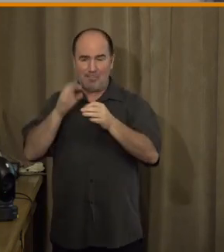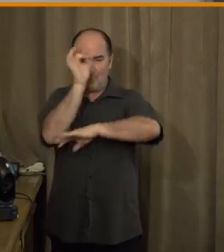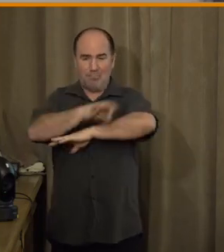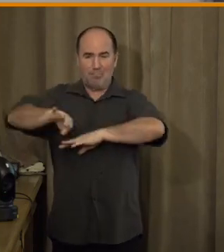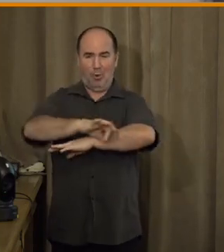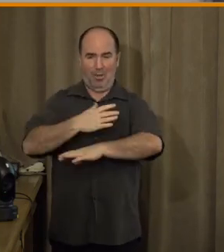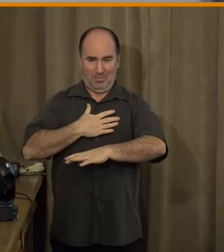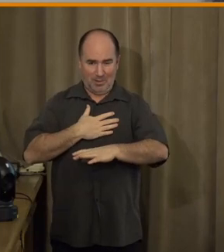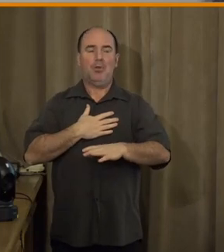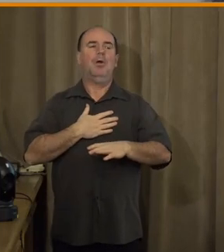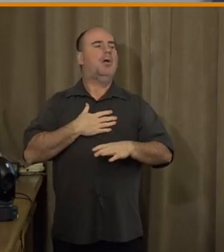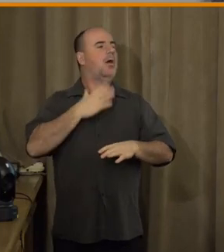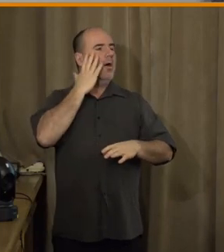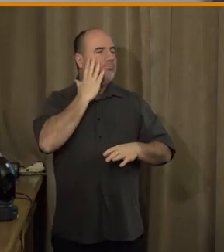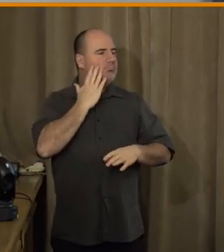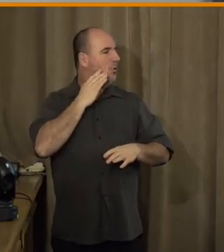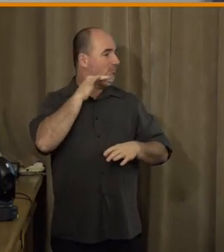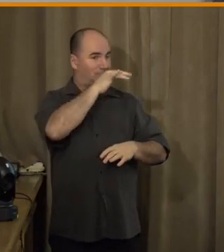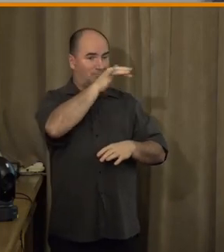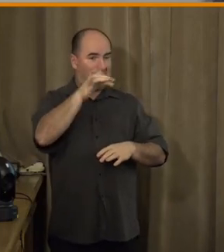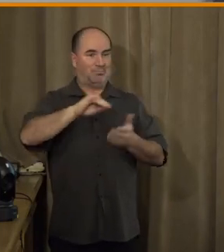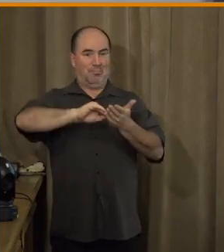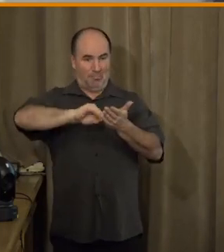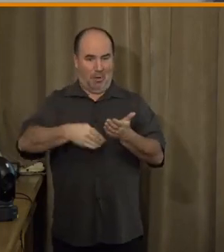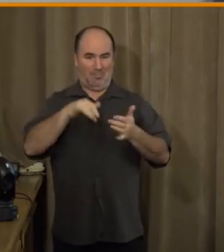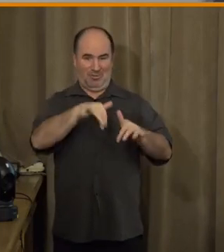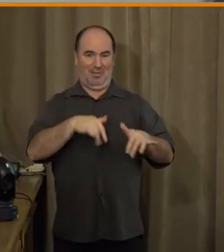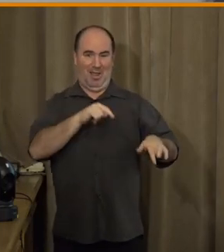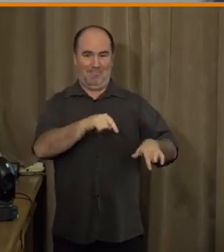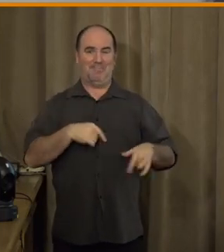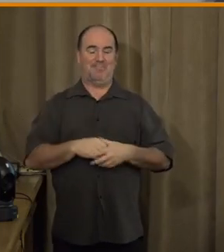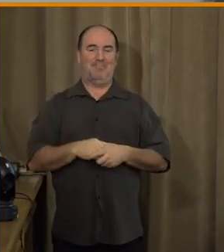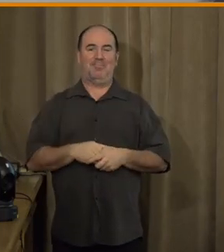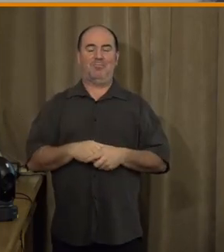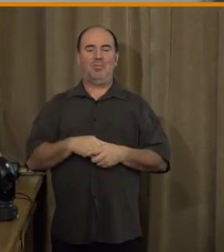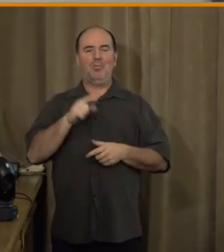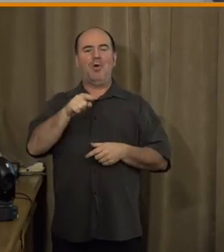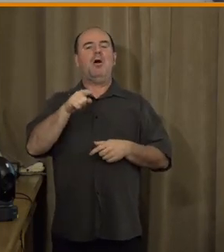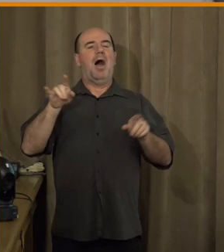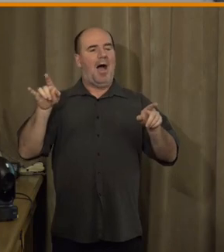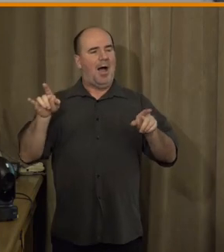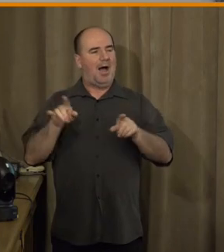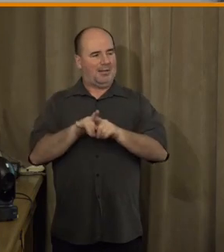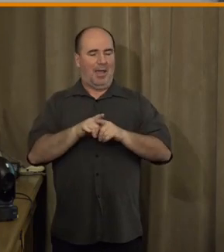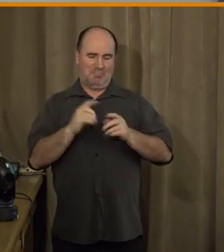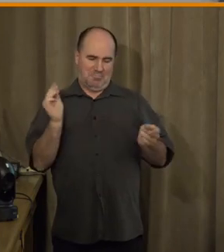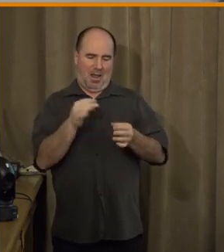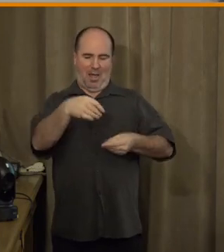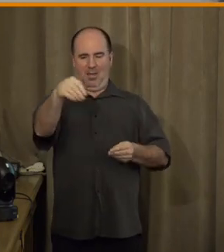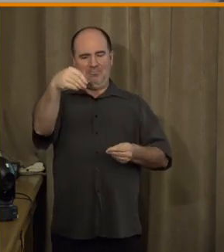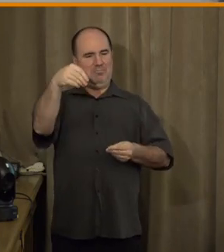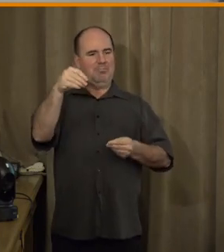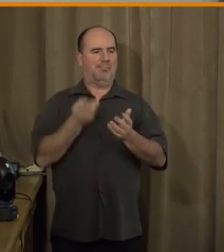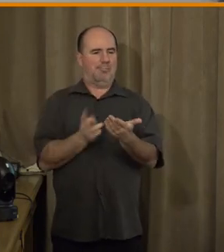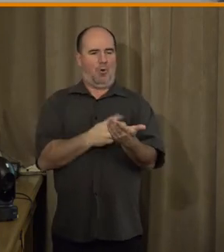nám. Víte, jak to v těch projektech chodí. že bychom chtěli sbírat vaše osobní data, ale víte to. A taky samozřejmě, tato malá rožůrka je nejen pro novináře